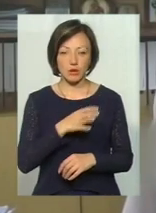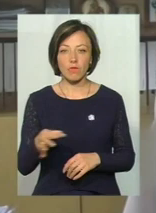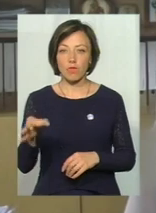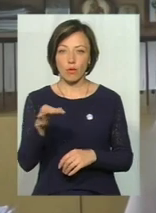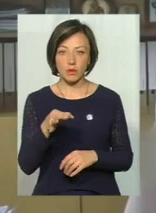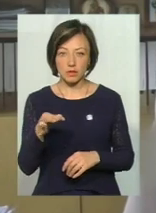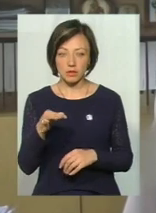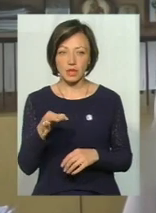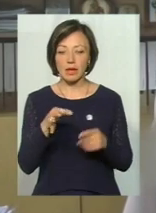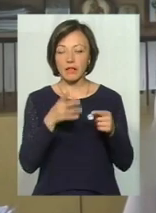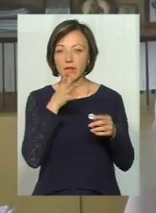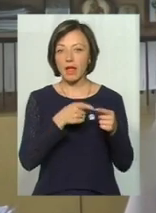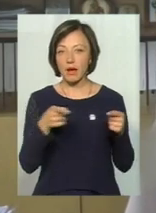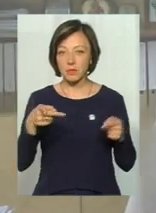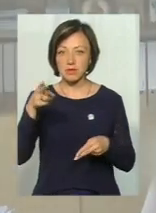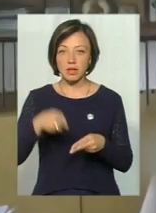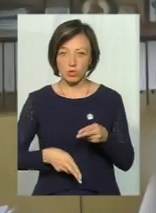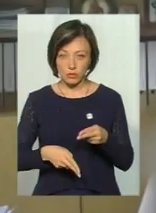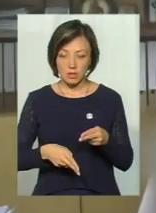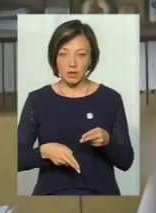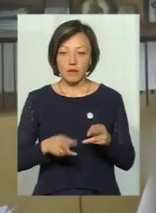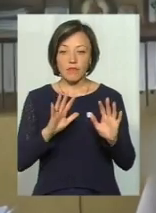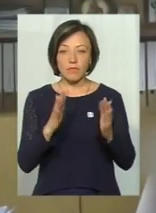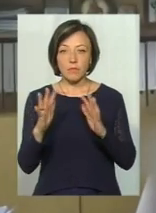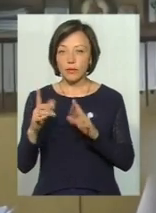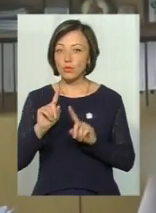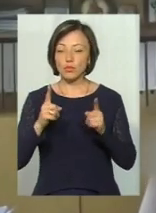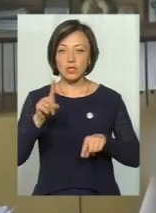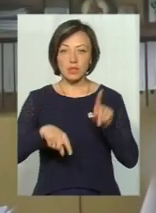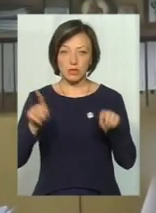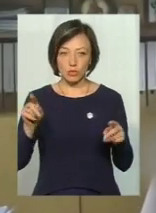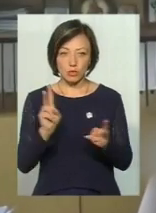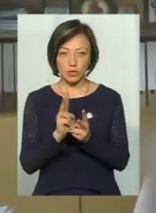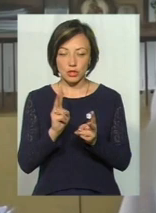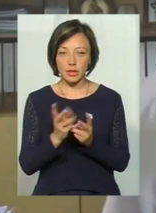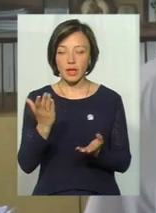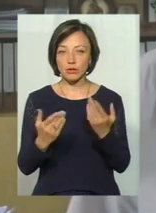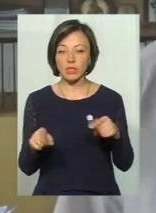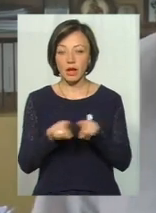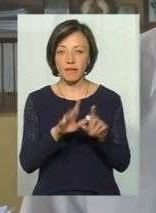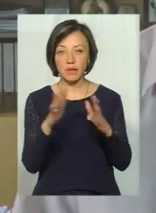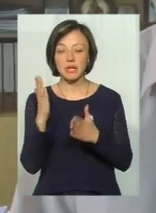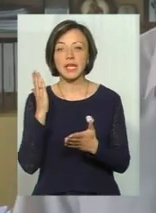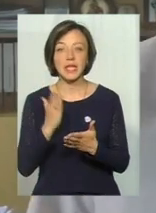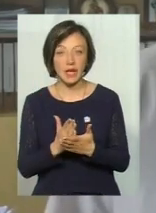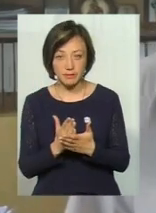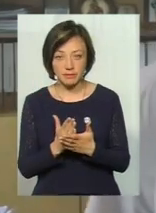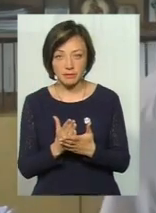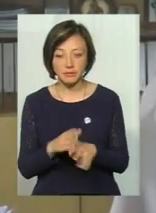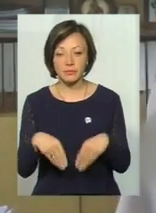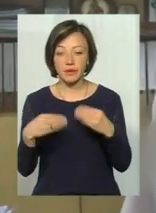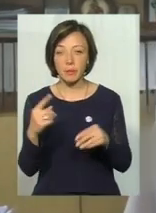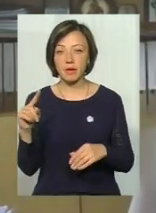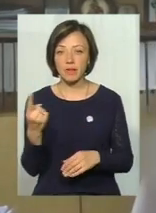області вийшов термін придатності. Випадки дуже рідко зустрічаються і якщо такі випадки є, надання